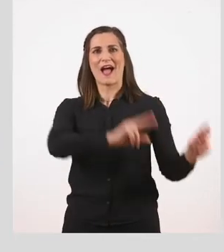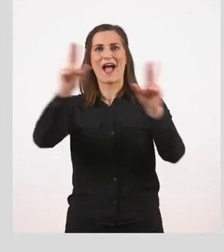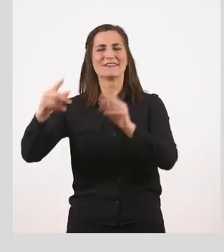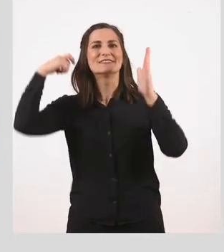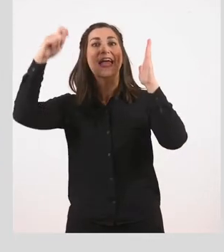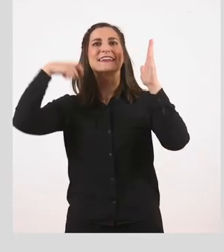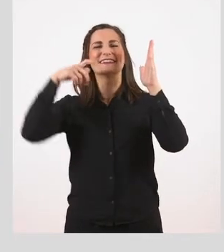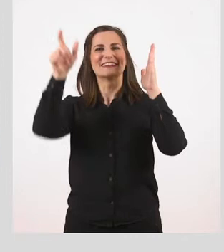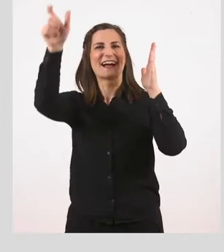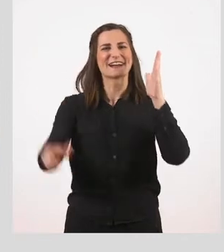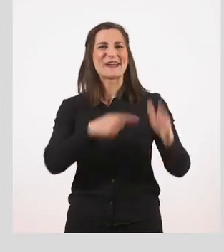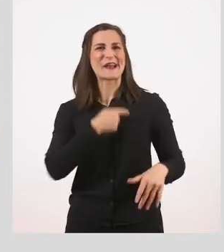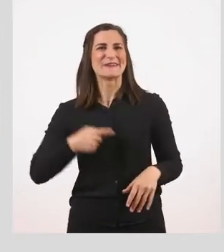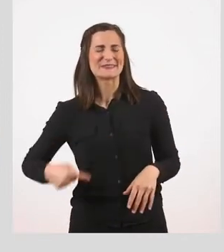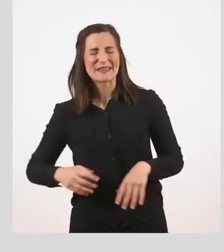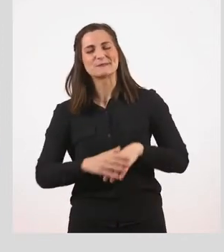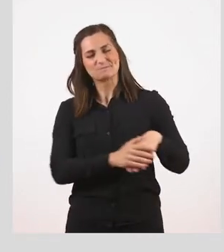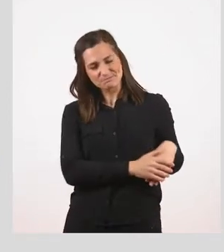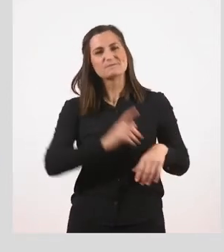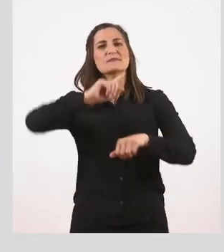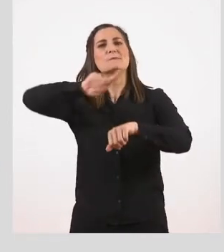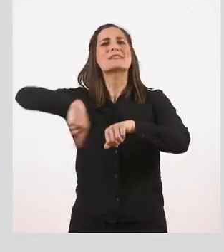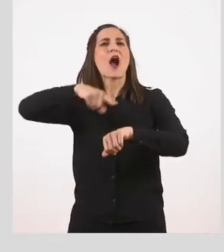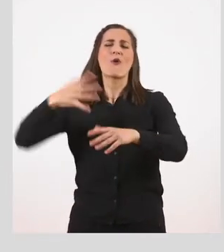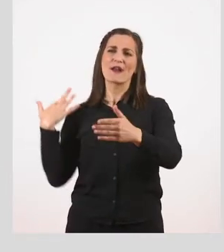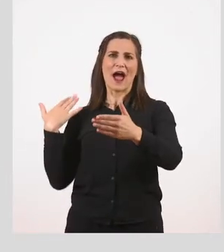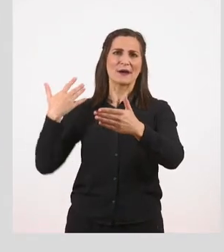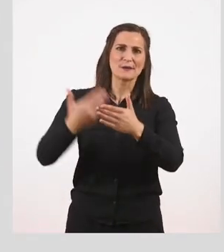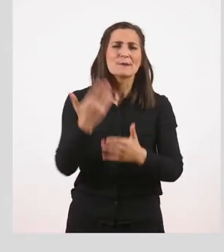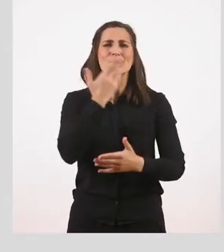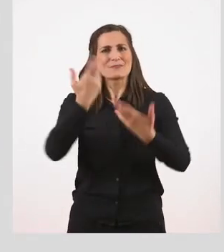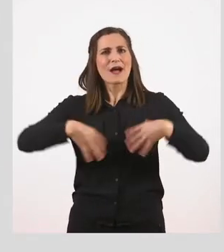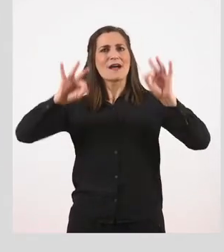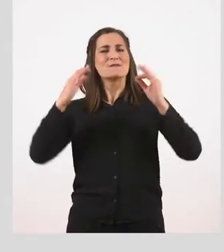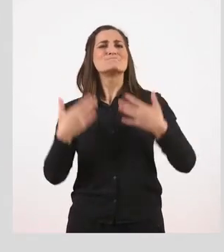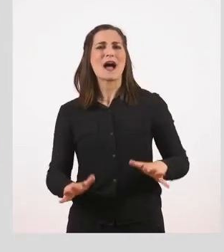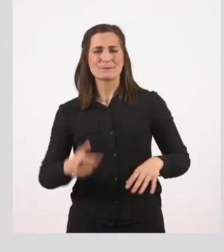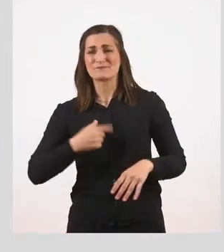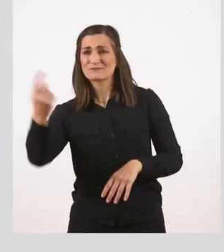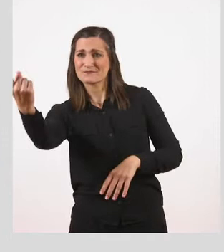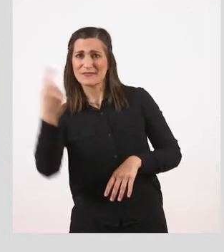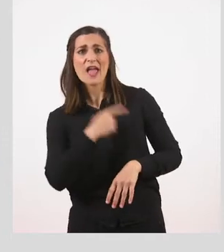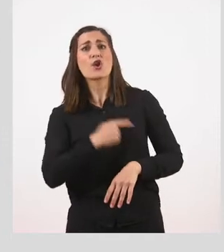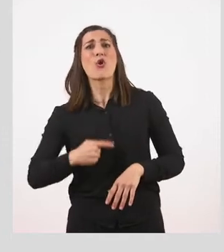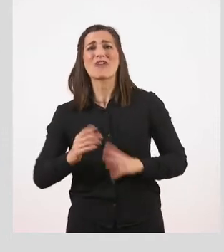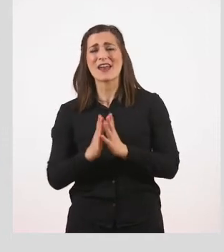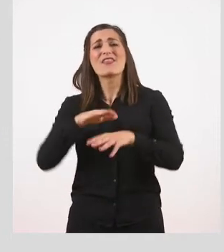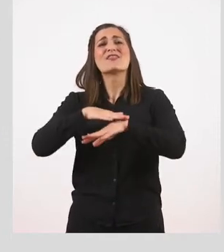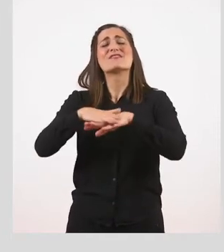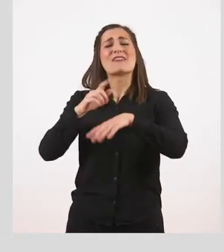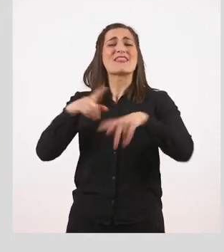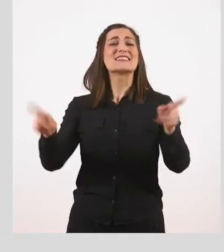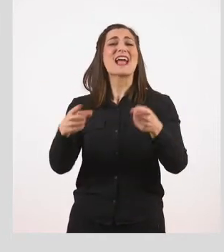Επειδή το μάθημα είχε αρχίσει εδώ και μία ώρα περίπου, ο Κλωτέρ ζήτησε συγνώμη από τη δασκάλα. Και εκείνη,